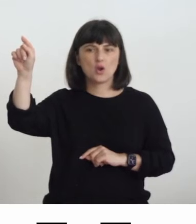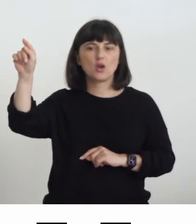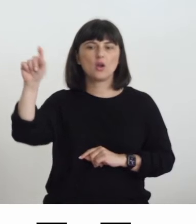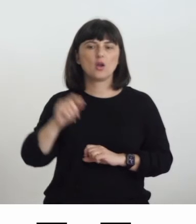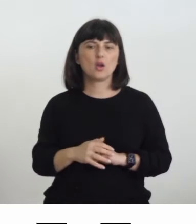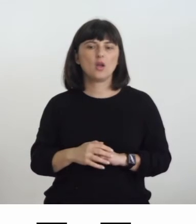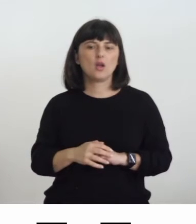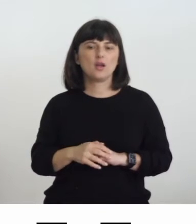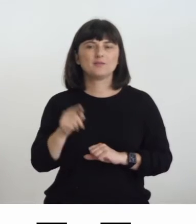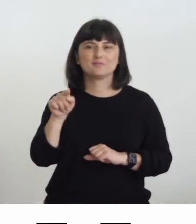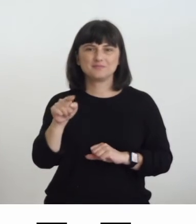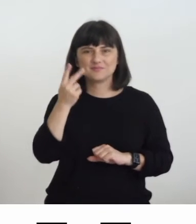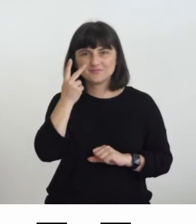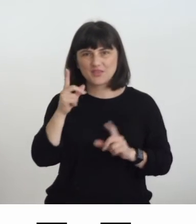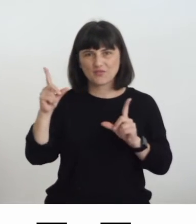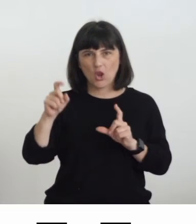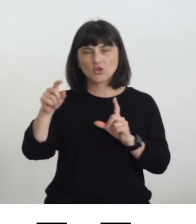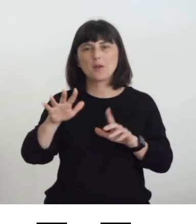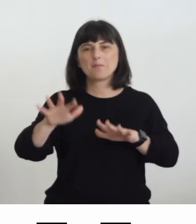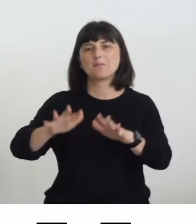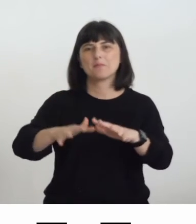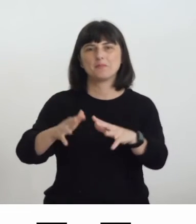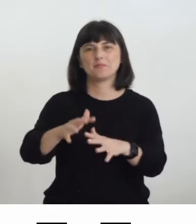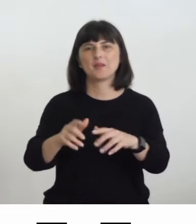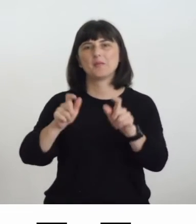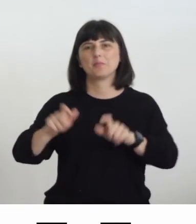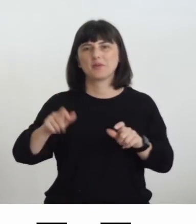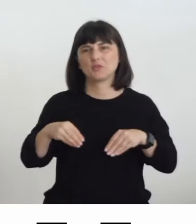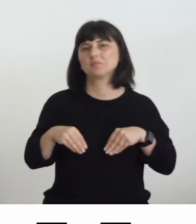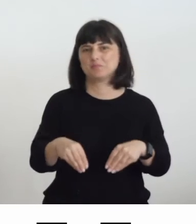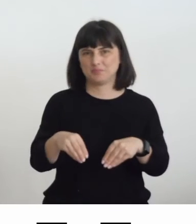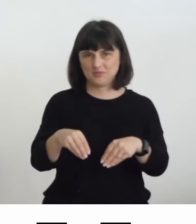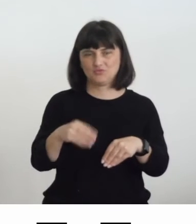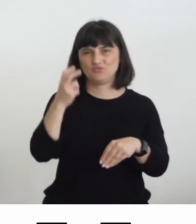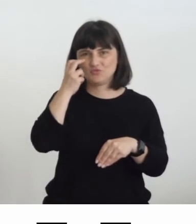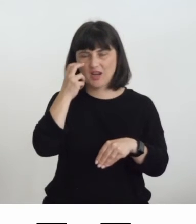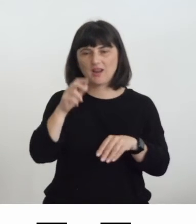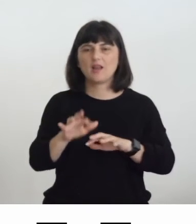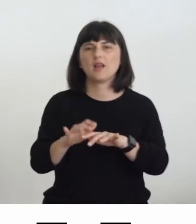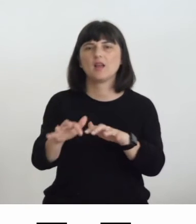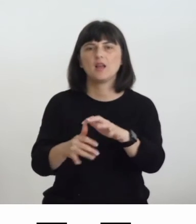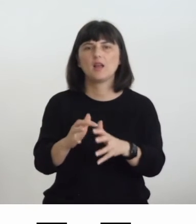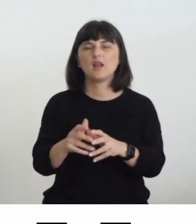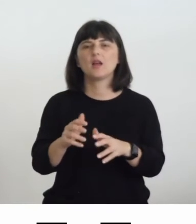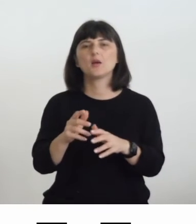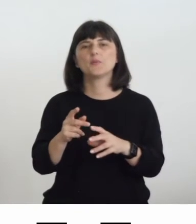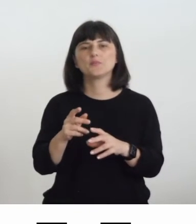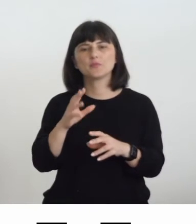partecipanti dell'Istituto dei Ciechi di Milano che appunto nel momento di esplorazione di questa